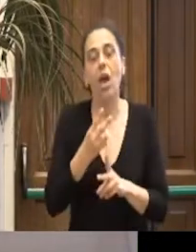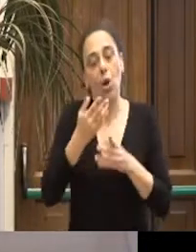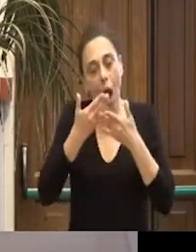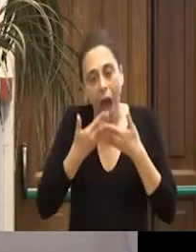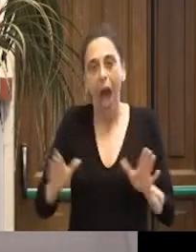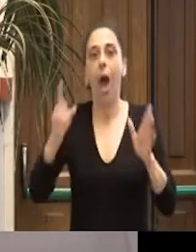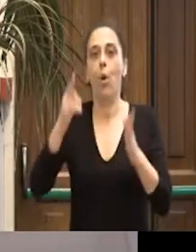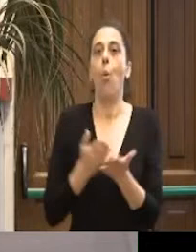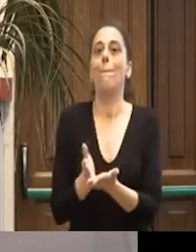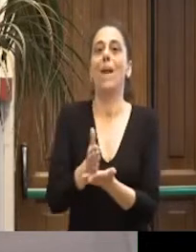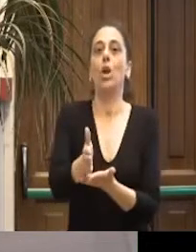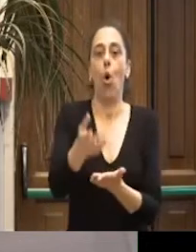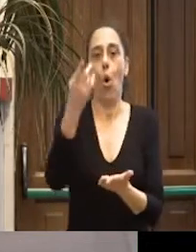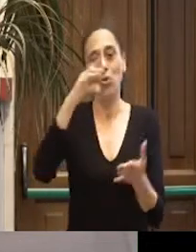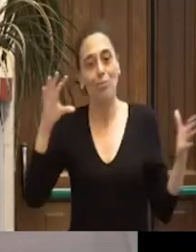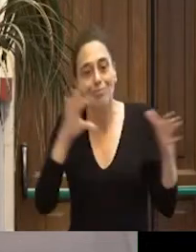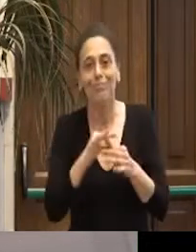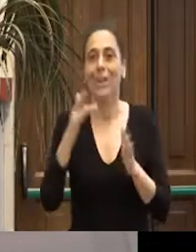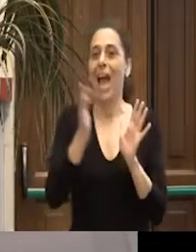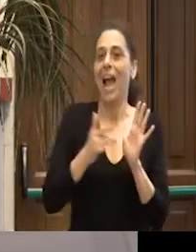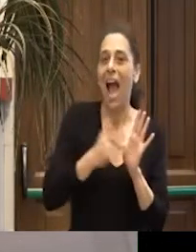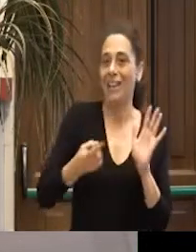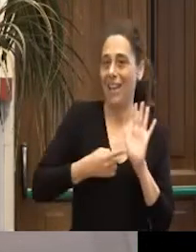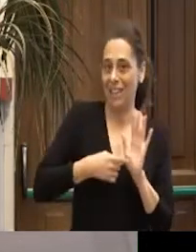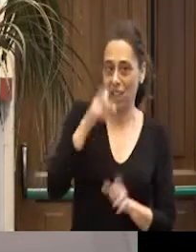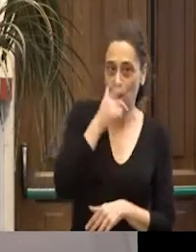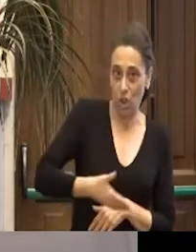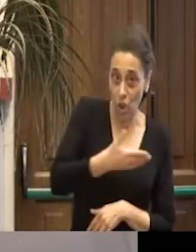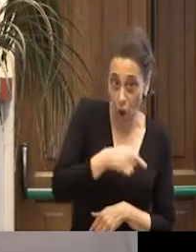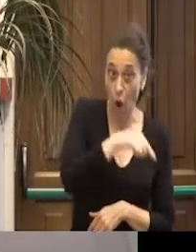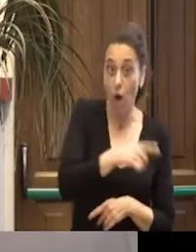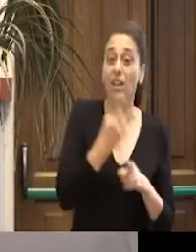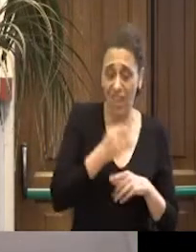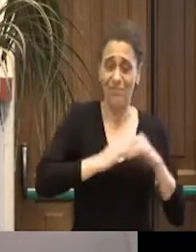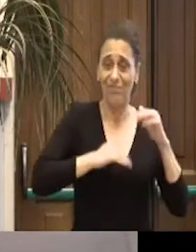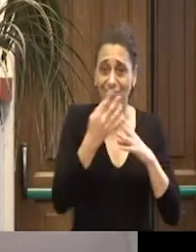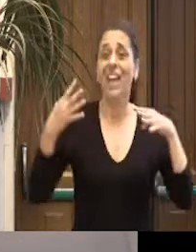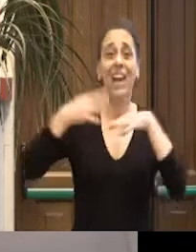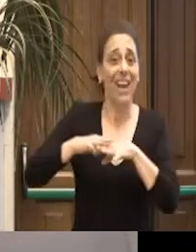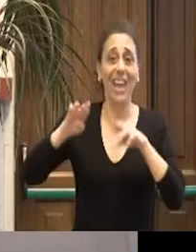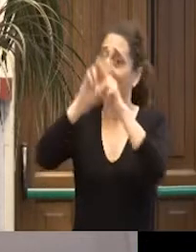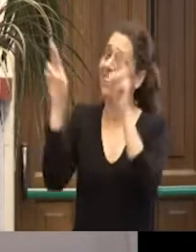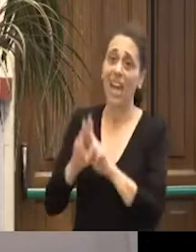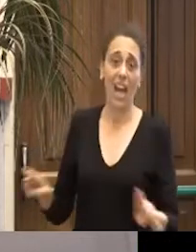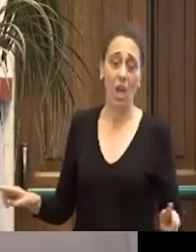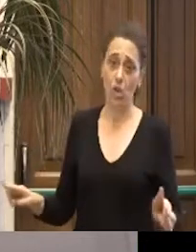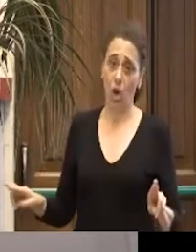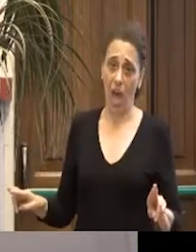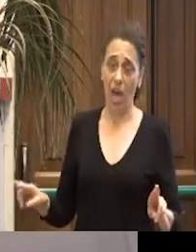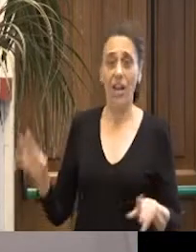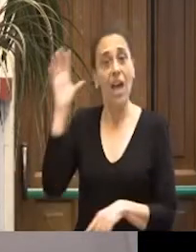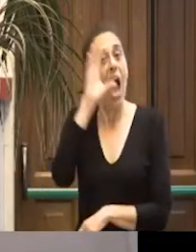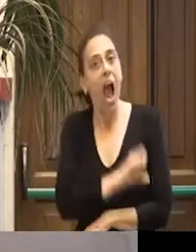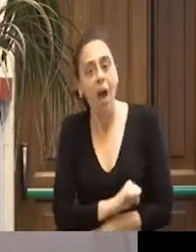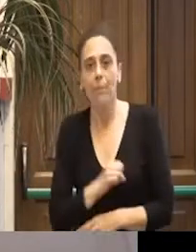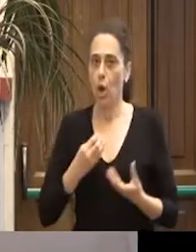vissuto, sulla carta dei diritti delle donne bisogna costruire reti internazionali, capire anche